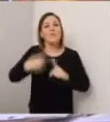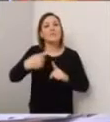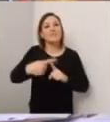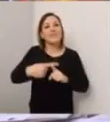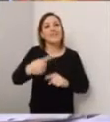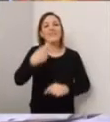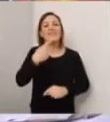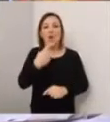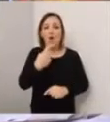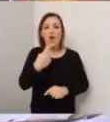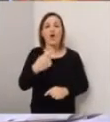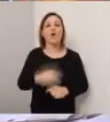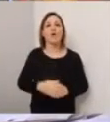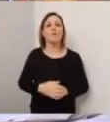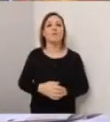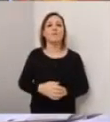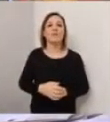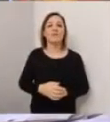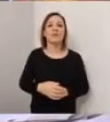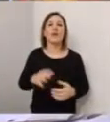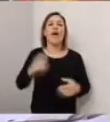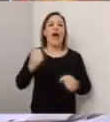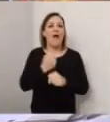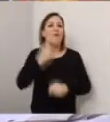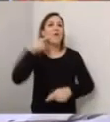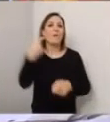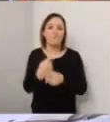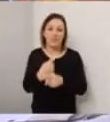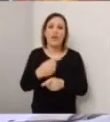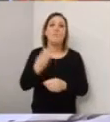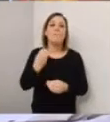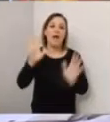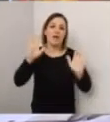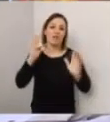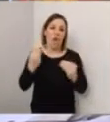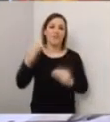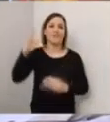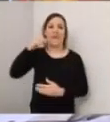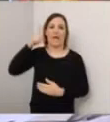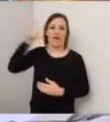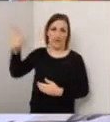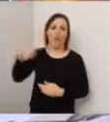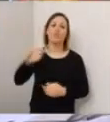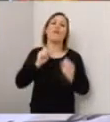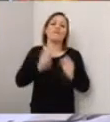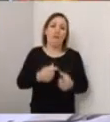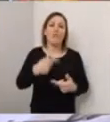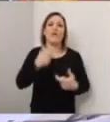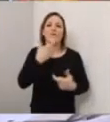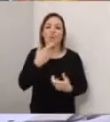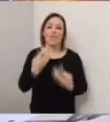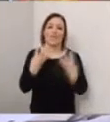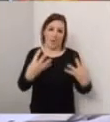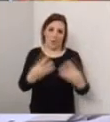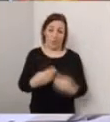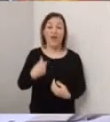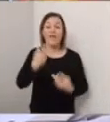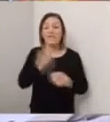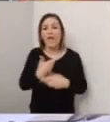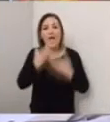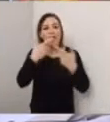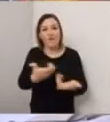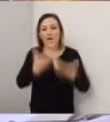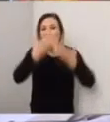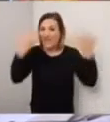positivo e il caso positivo fa lo stesso lavoro a San Cataldo. Quindi volevo chiarire questi